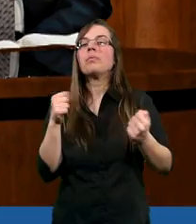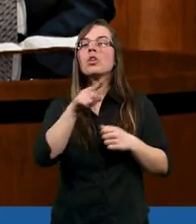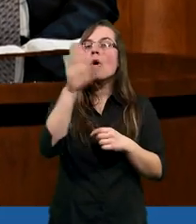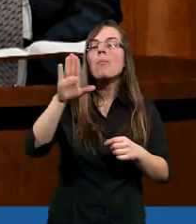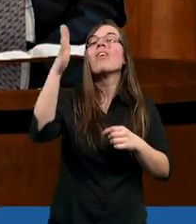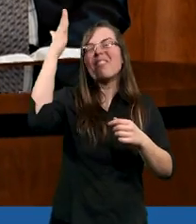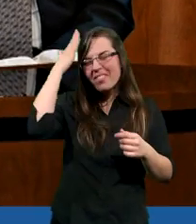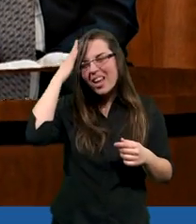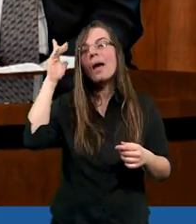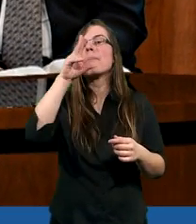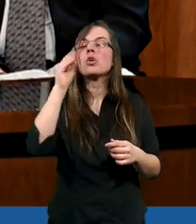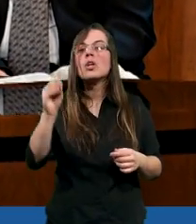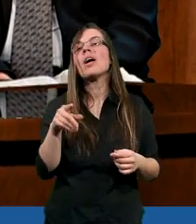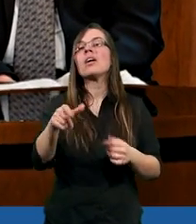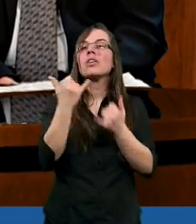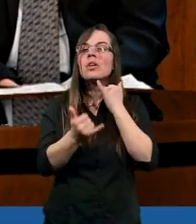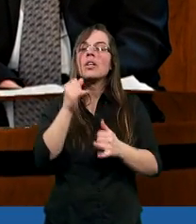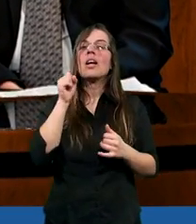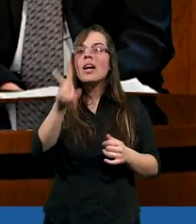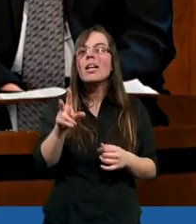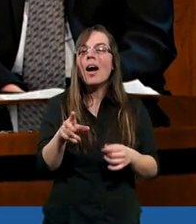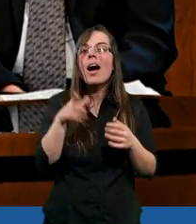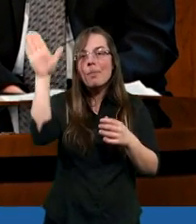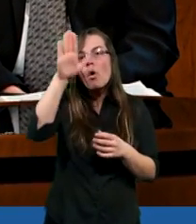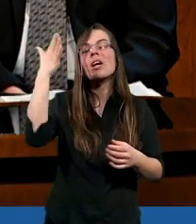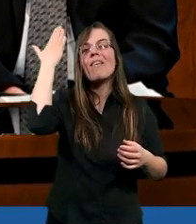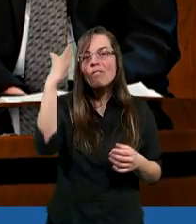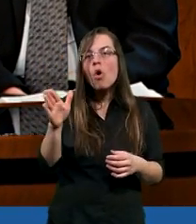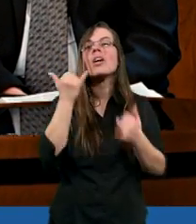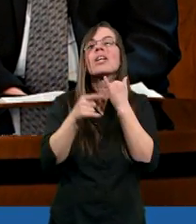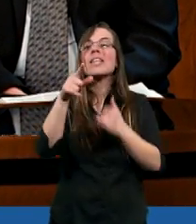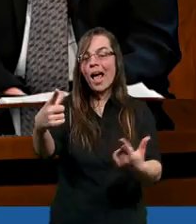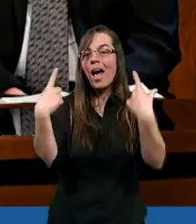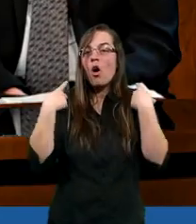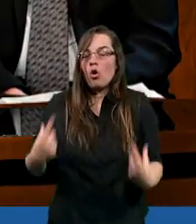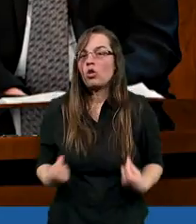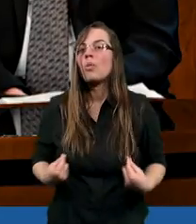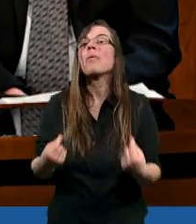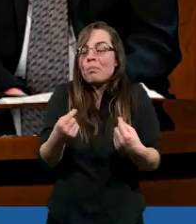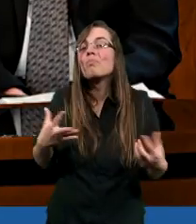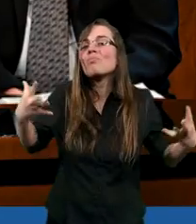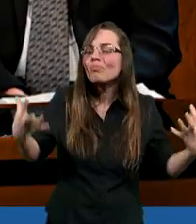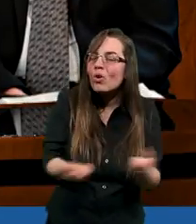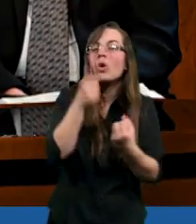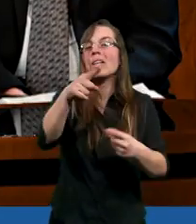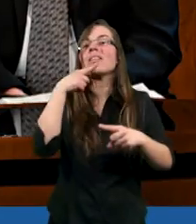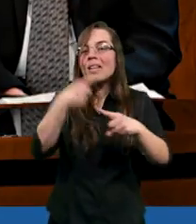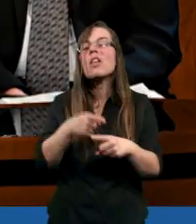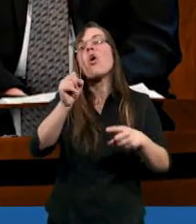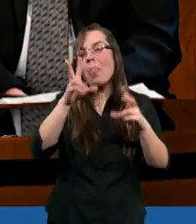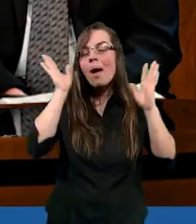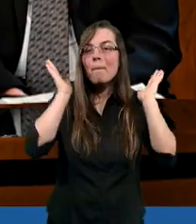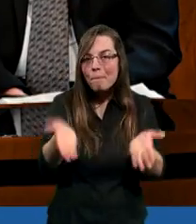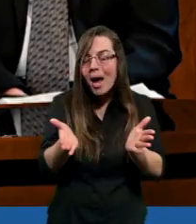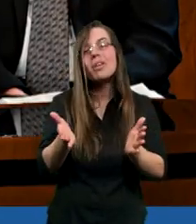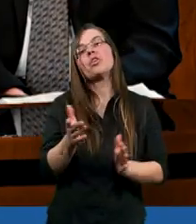I oczywiście wiem, że jeżeli jest taka Boża wola i jeżeli ta osoba podejmie taką decyzję, to tak się stanie,